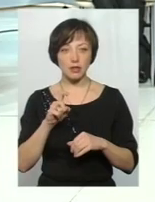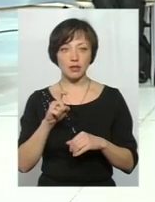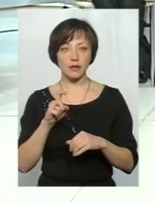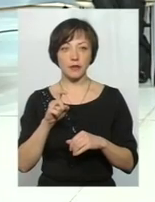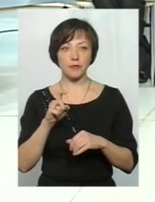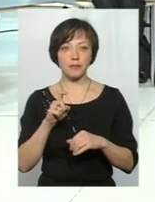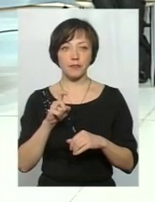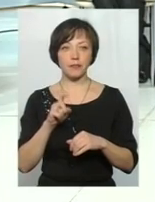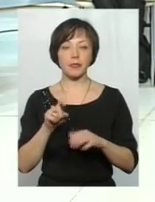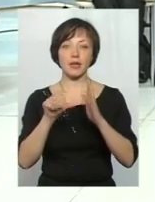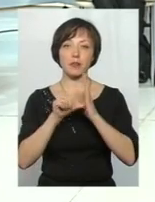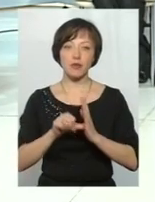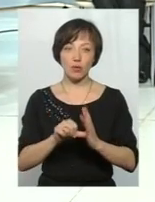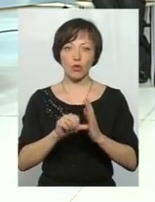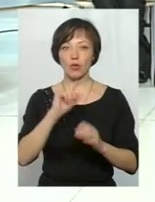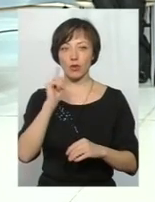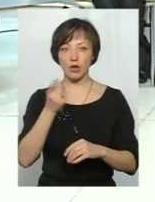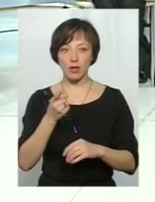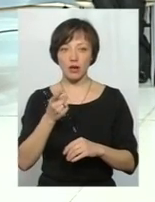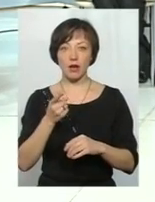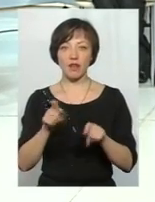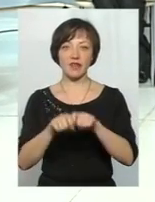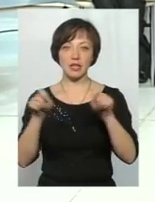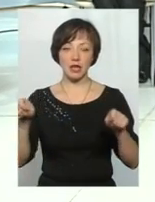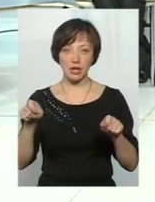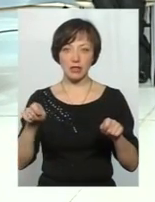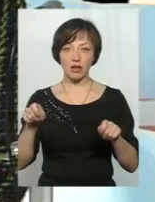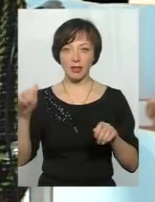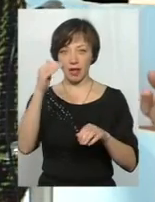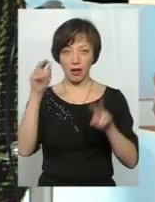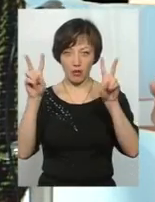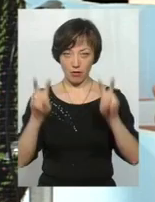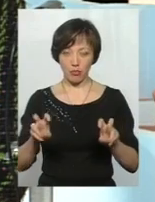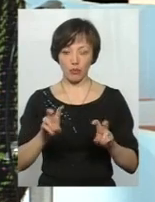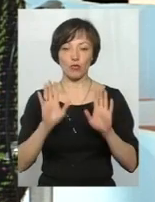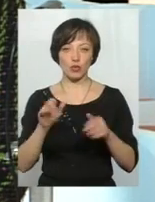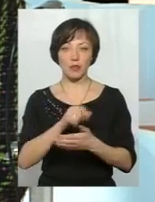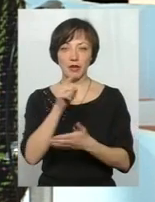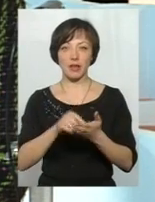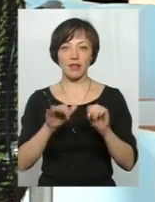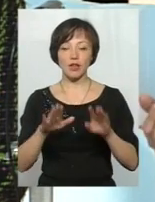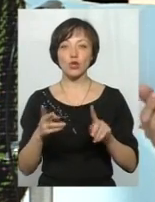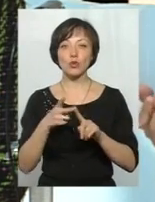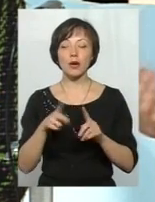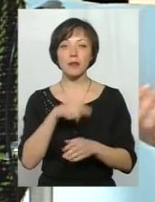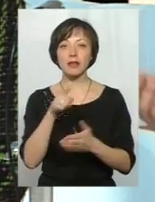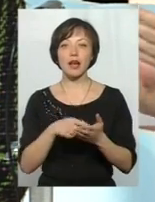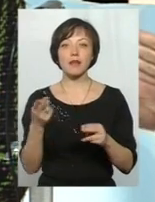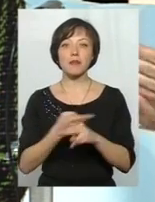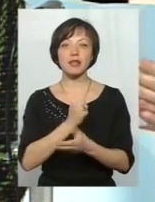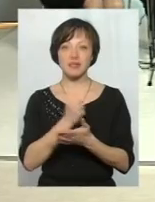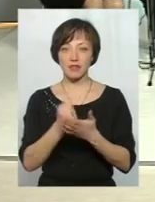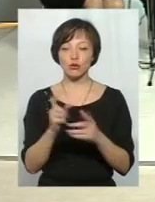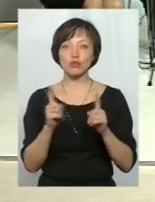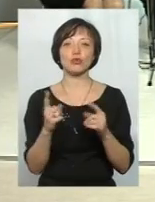я думаю, десь півроку, рік відкрите небо. Буде це питання вирішено. Наступне питання, це безвіз. Тобто, що дай, ви